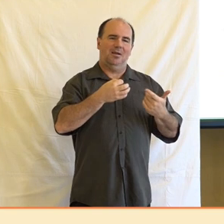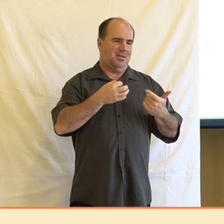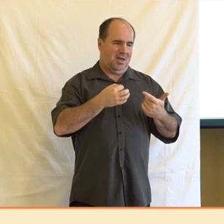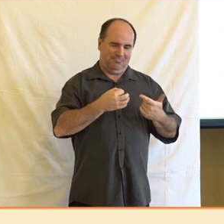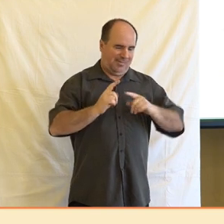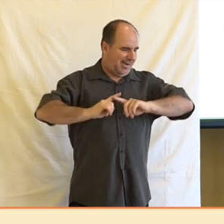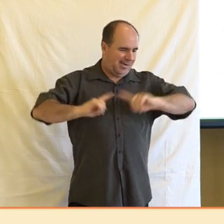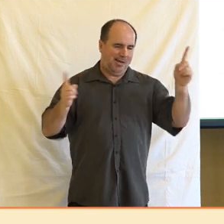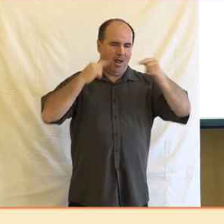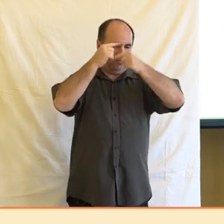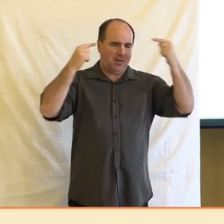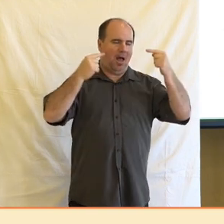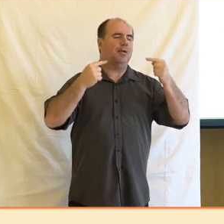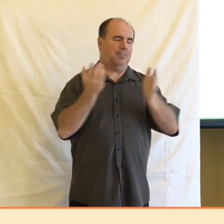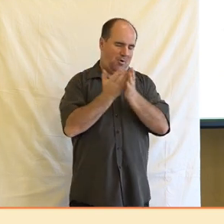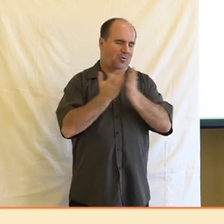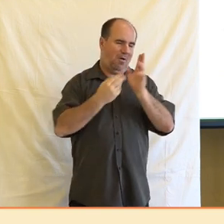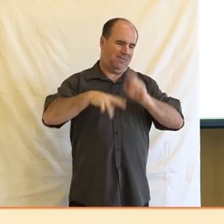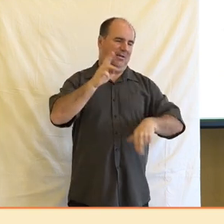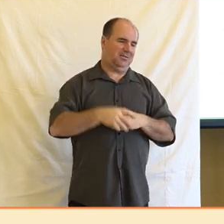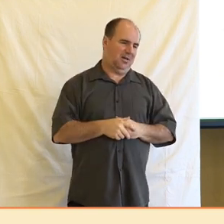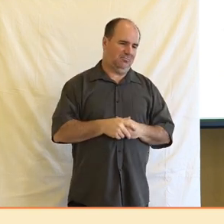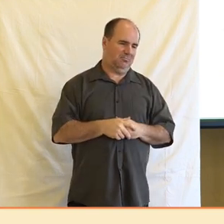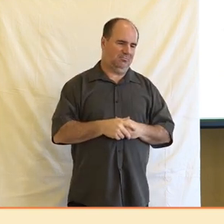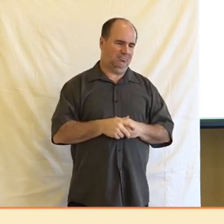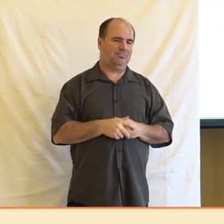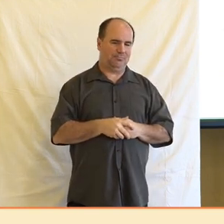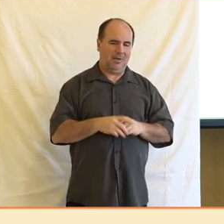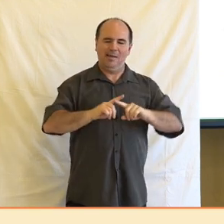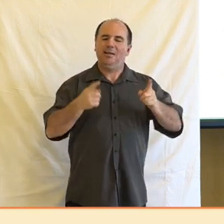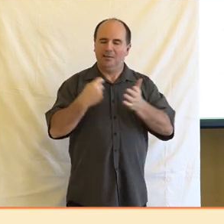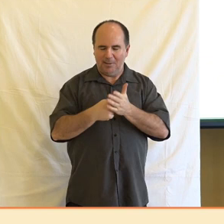buď to jiný obor vzdělání, anebo jiný typ vzdělání.